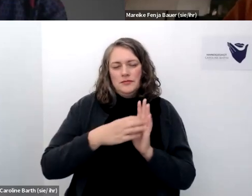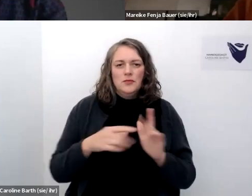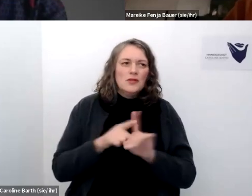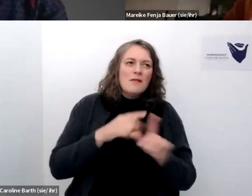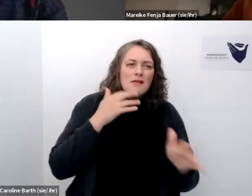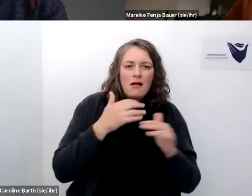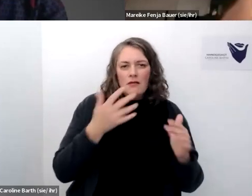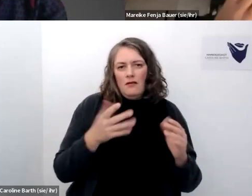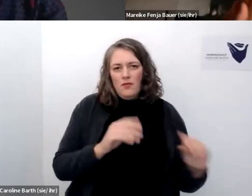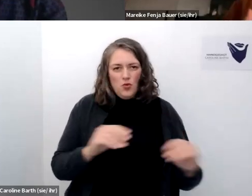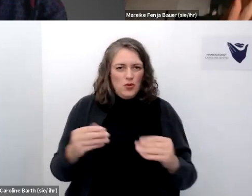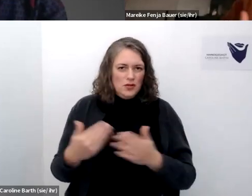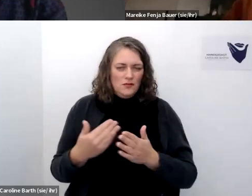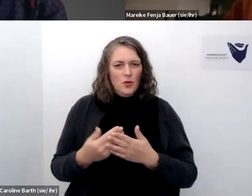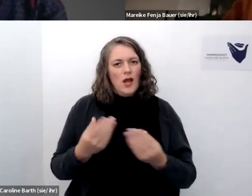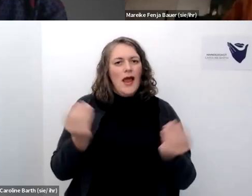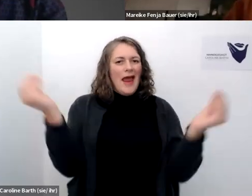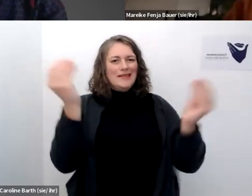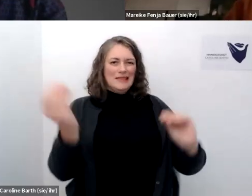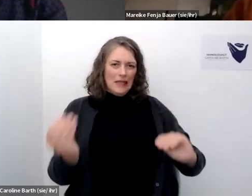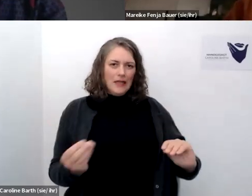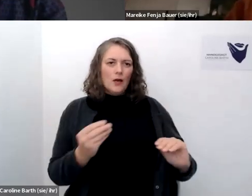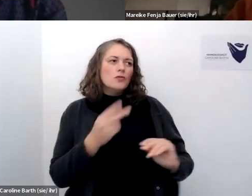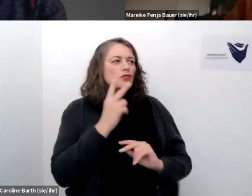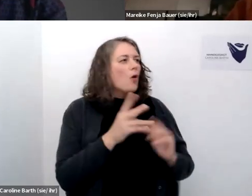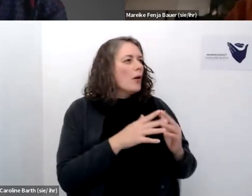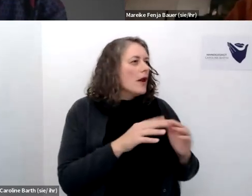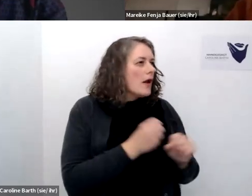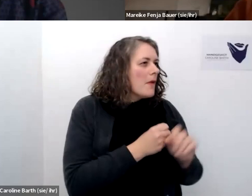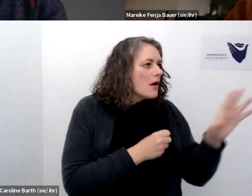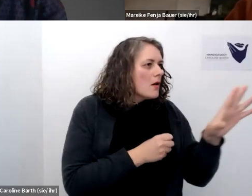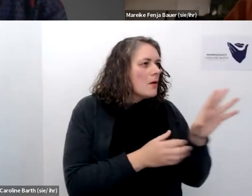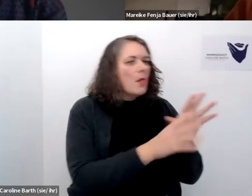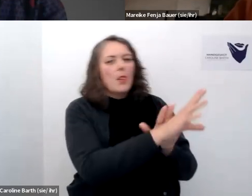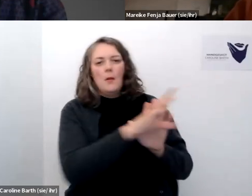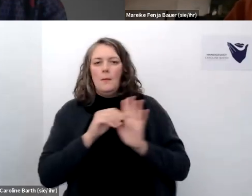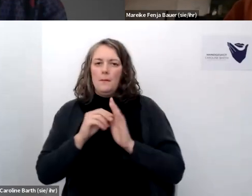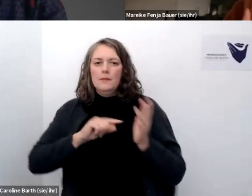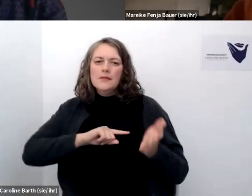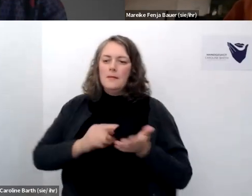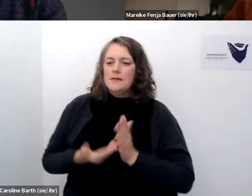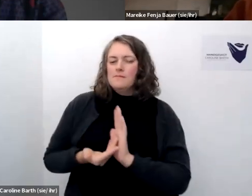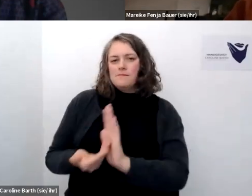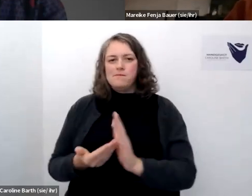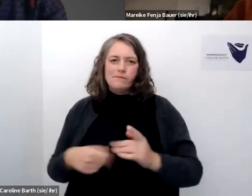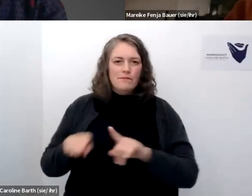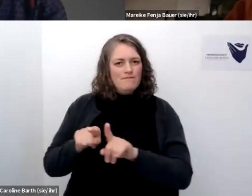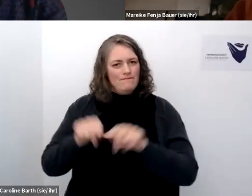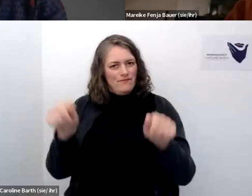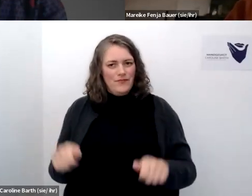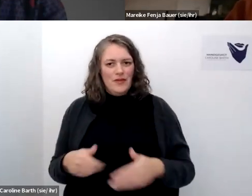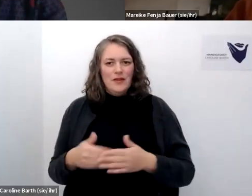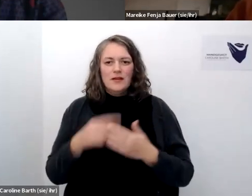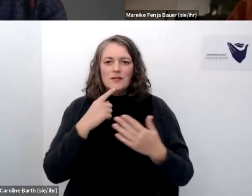folgen dieselbe ästhetik und schauen sich da viel ab das sehen wir schon also es ist nicht ich würde sagen es ist kein us amerikanisch